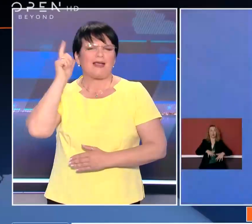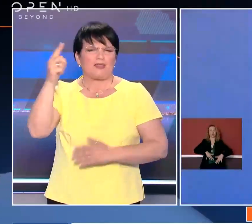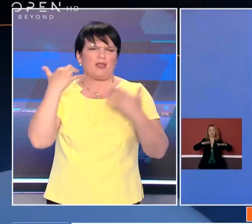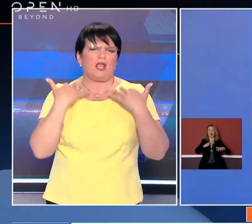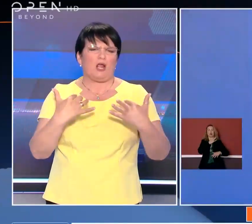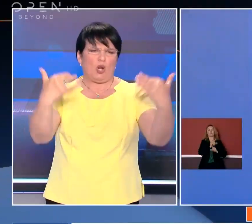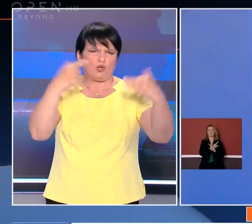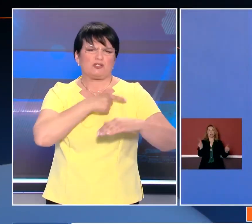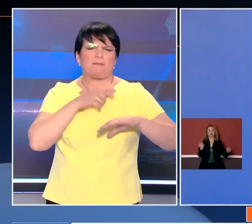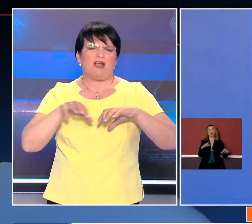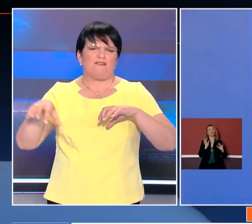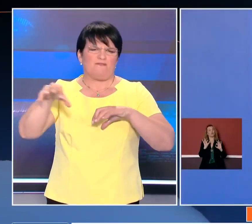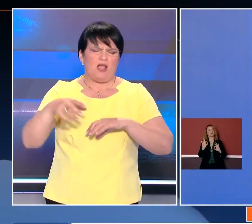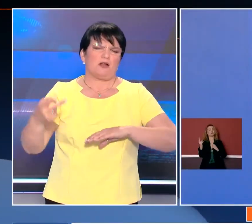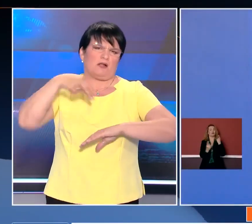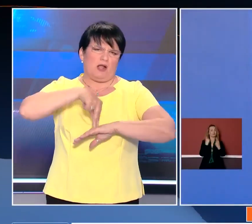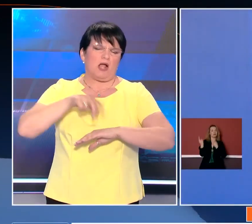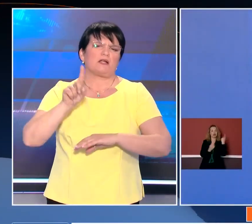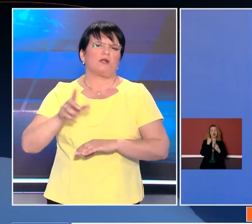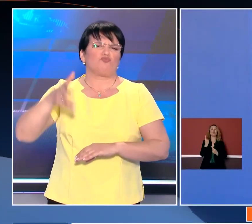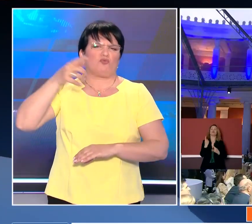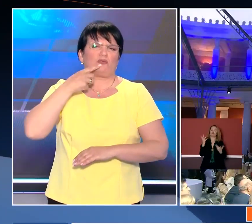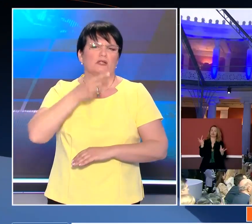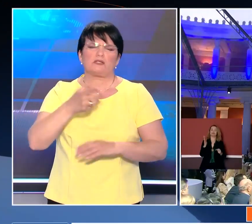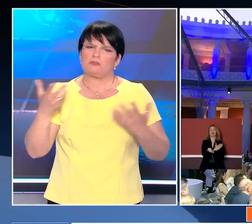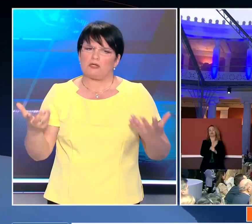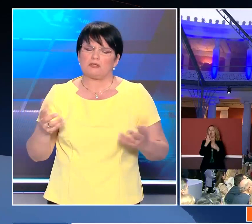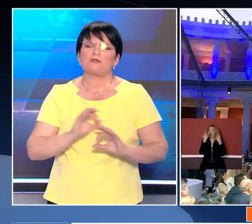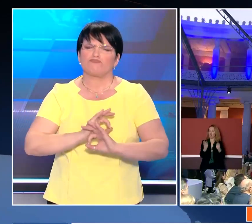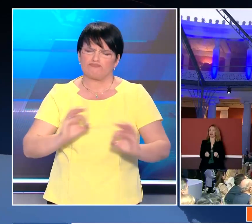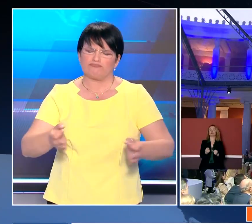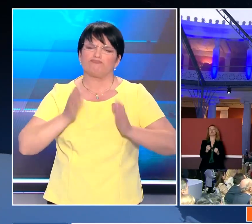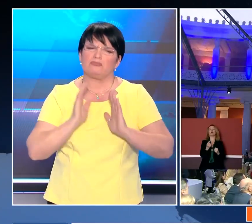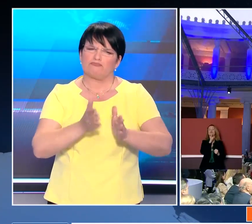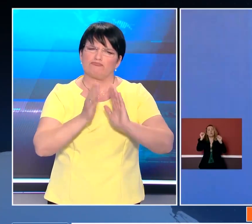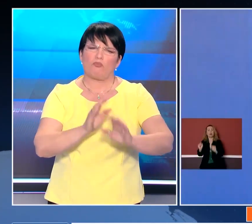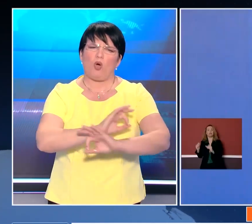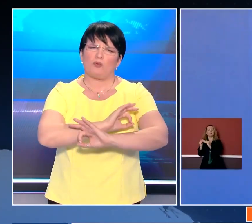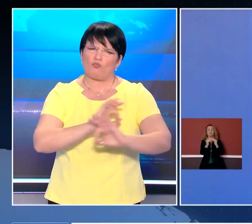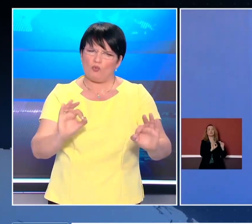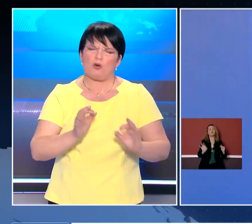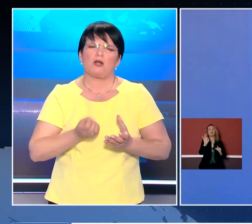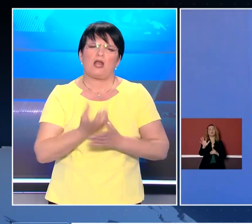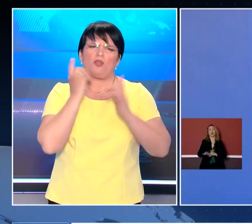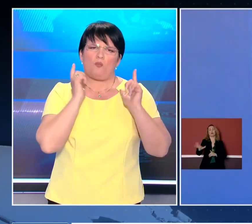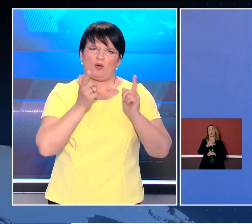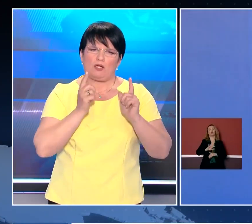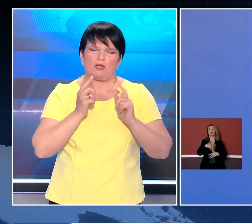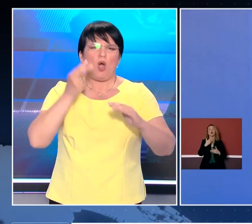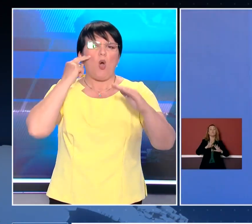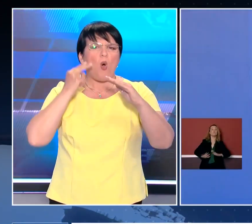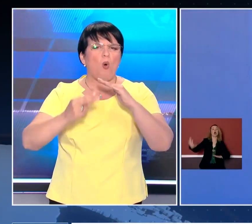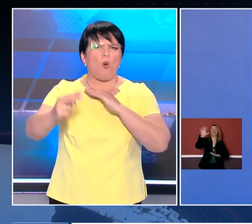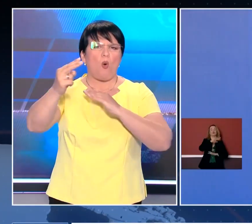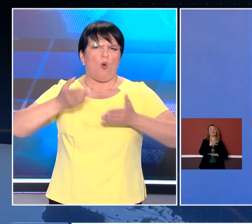έγινε στην περιφέρεια Αττικής, ενώ εμφανίστηκε βέβαιος για τη θετική πορεία της Νέας Δημοκρατίας. Αυτό λοιπόν το όραμα